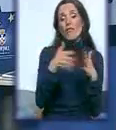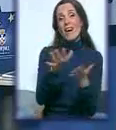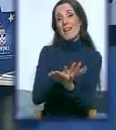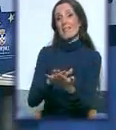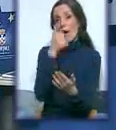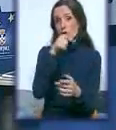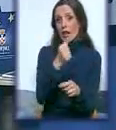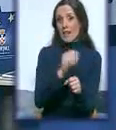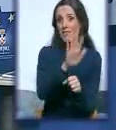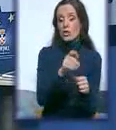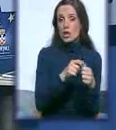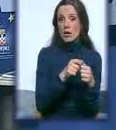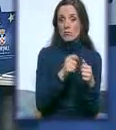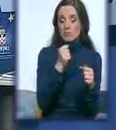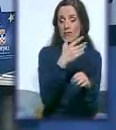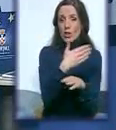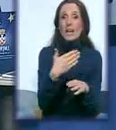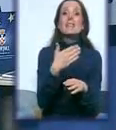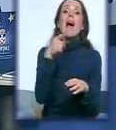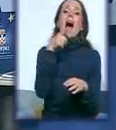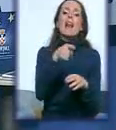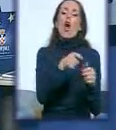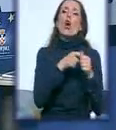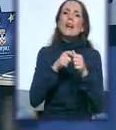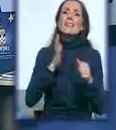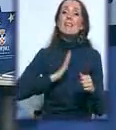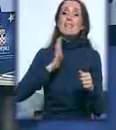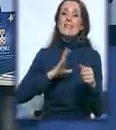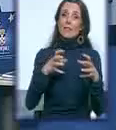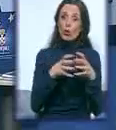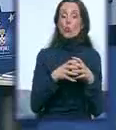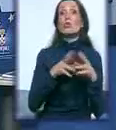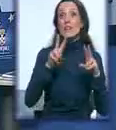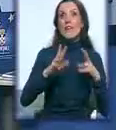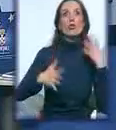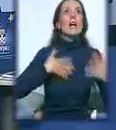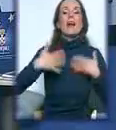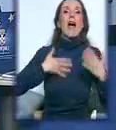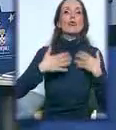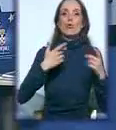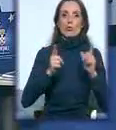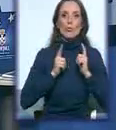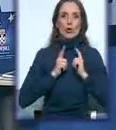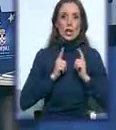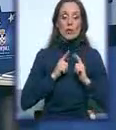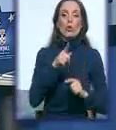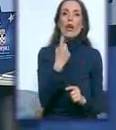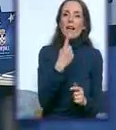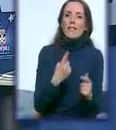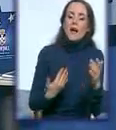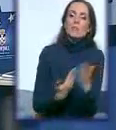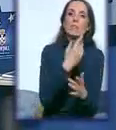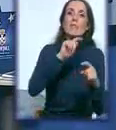organizacije civilnog društva ili udruženja stvarno čekaju onako sa radošću. Uvek i to je jedan nov moment